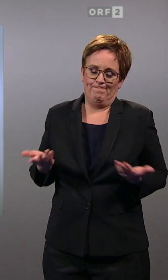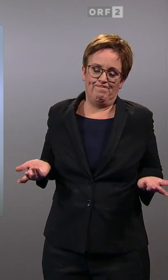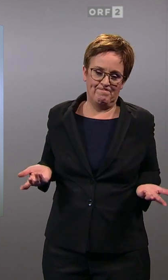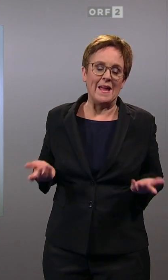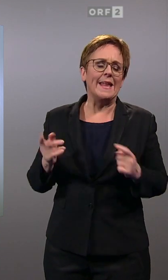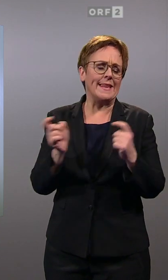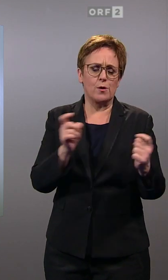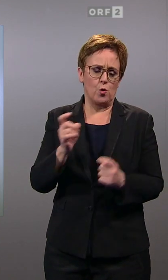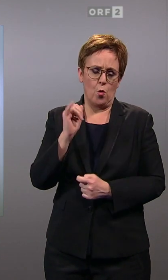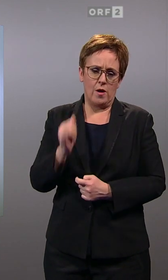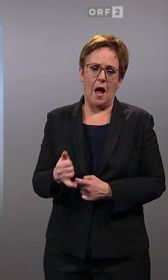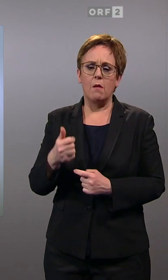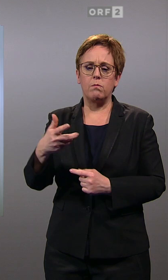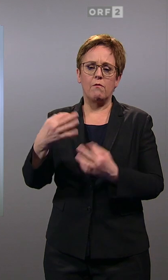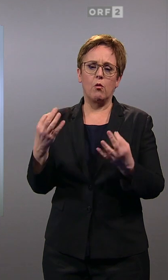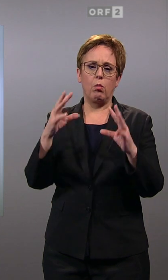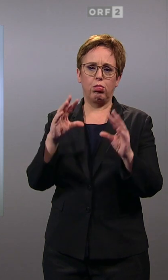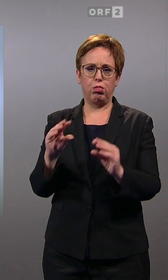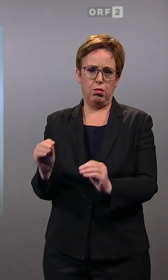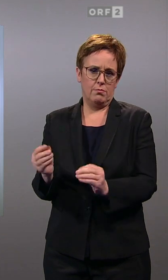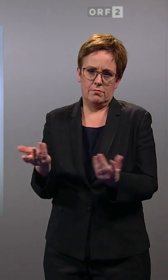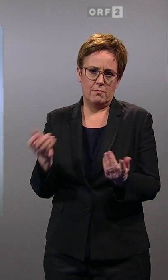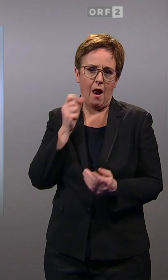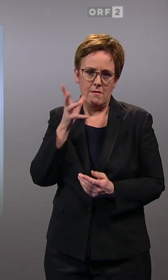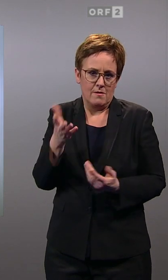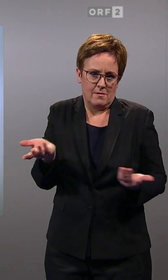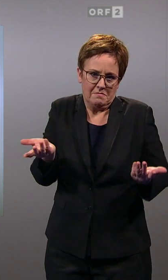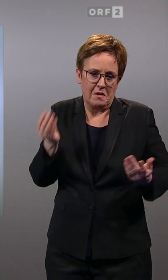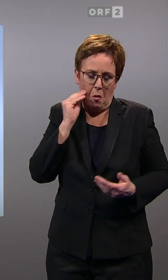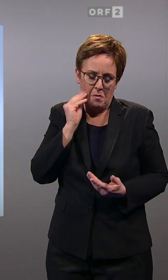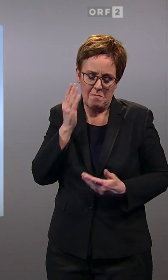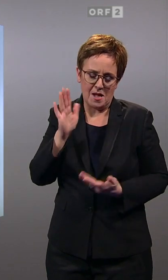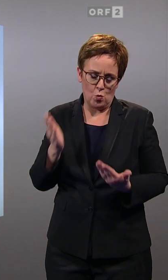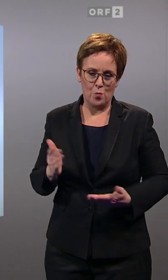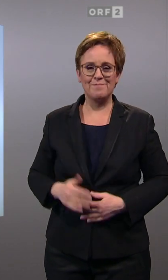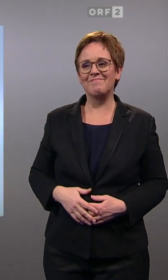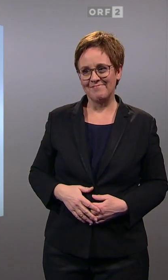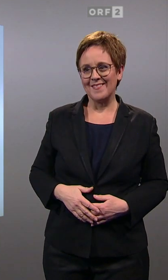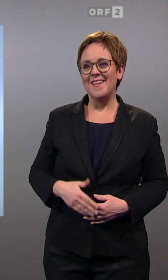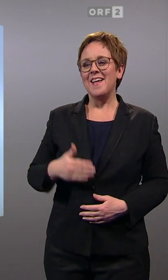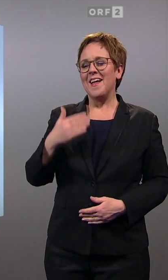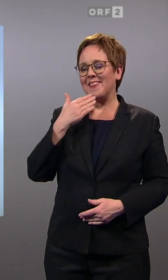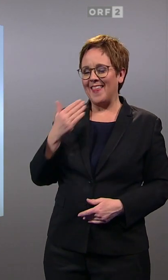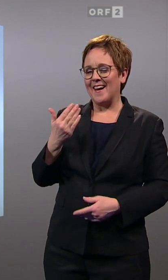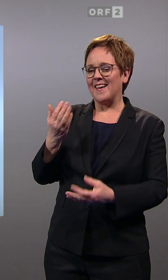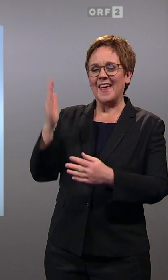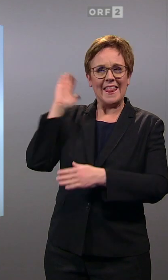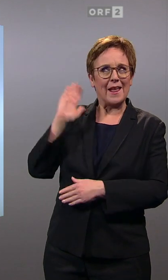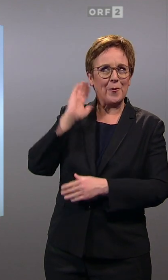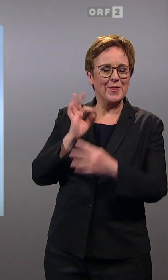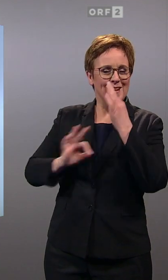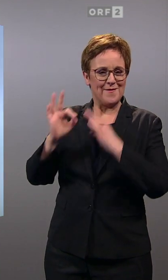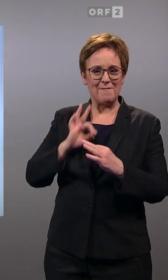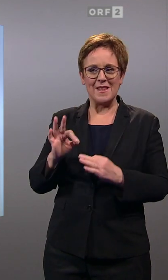ja, aber nach ein paar Wochen, glaube ich, ist eher wieder Alltag. Ja, mit diesem Hintergrundwissen werden wir mit